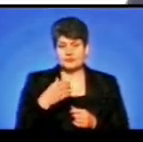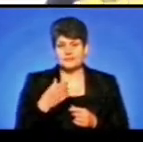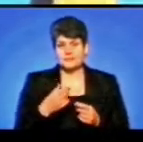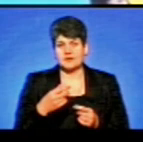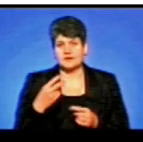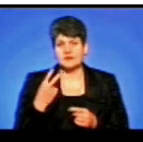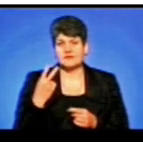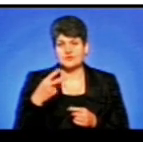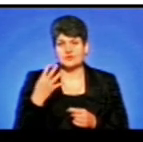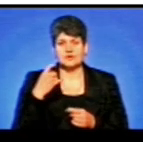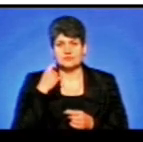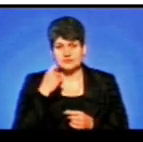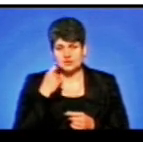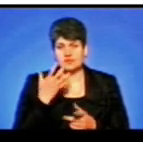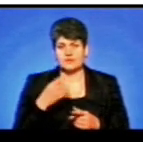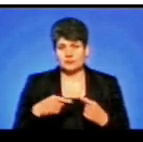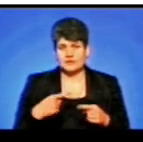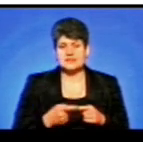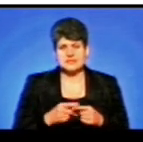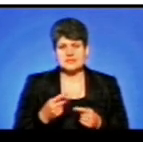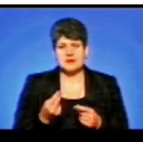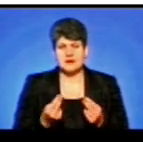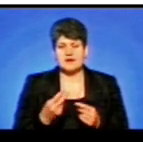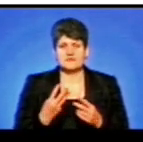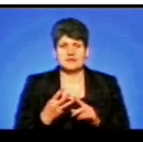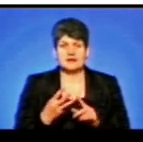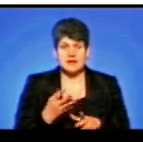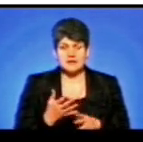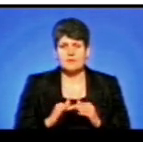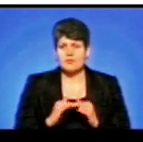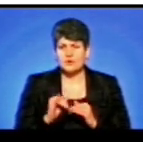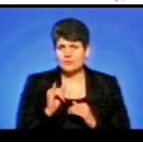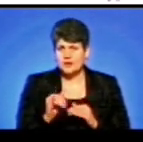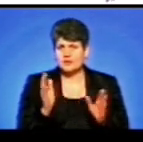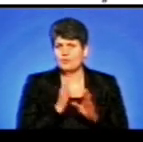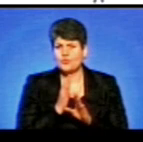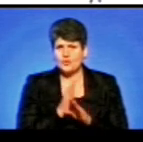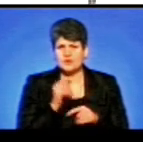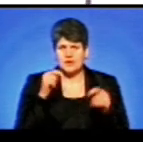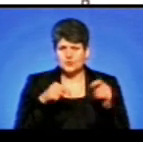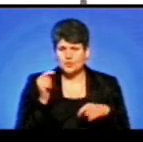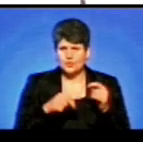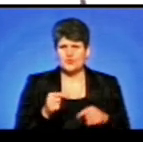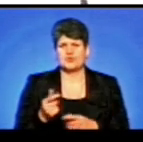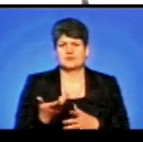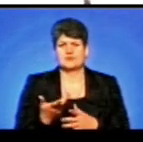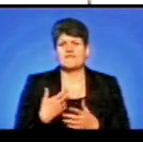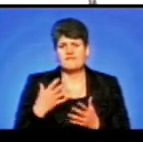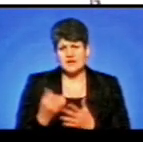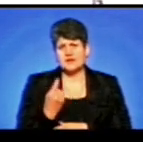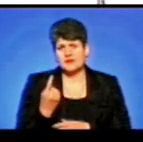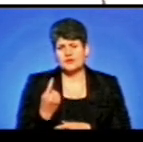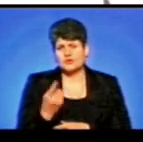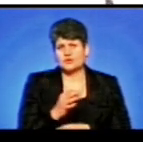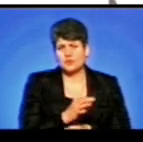сьогодні. Гра видалася дуже важкою. Поле погане, погода, бачите, душить. Виграли 1-0,